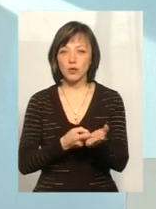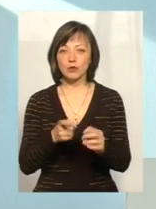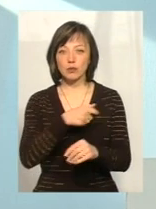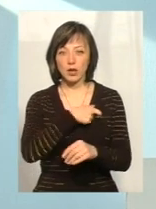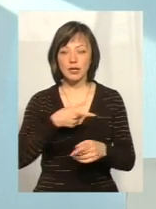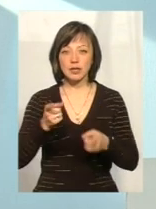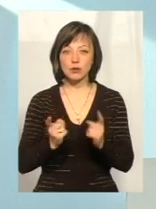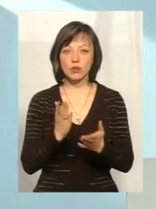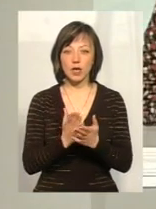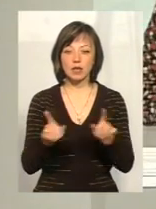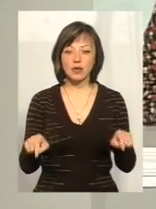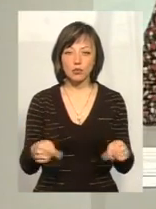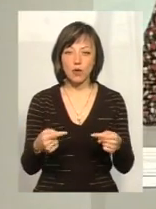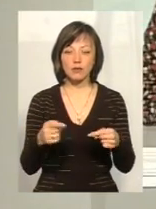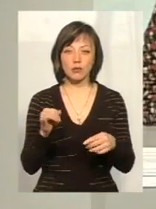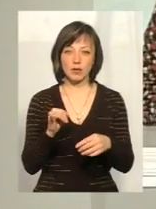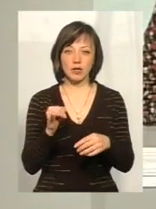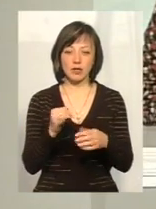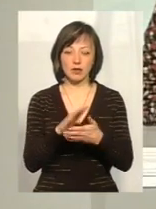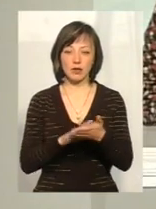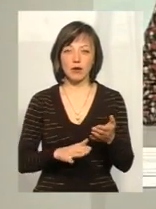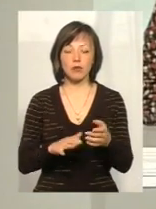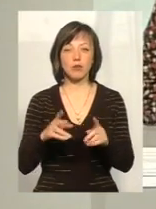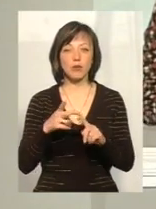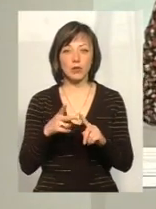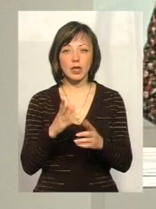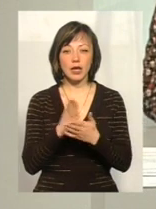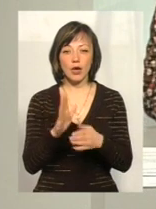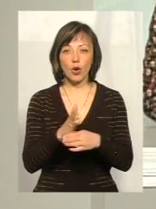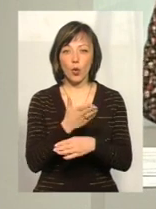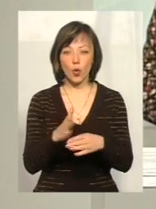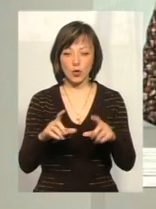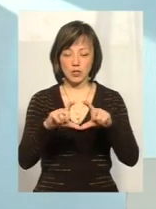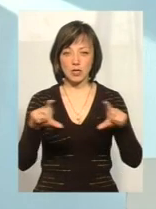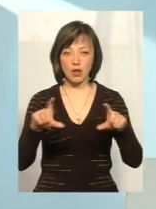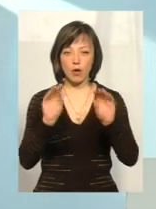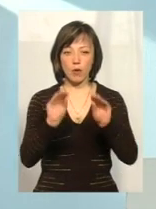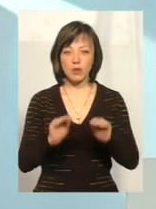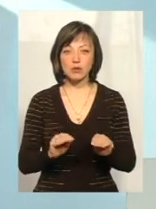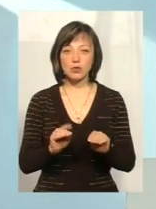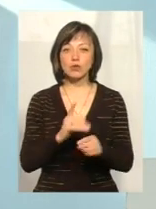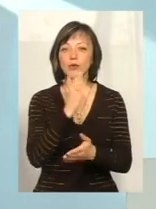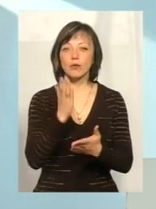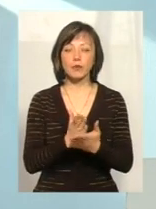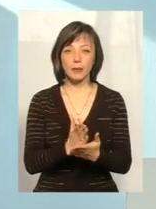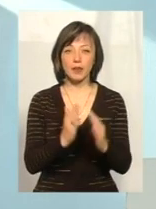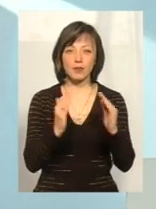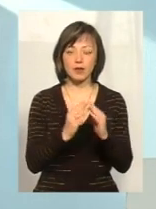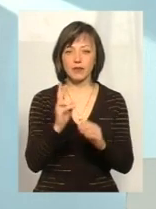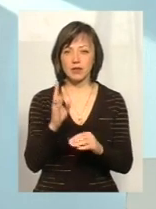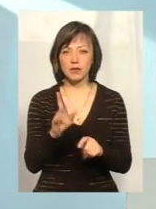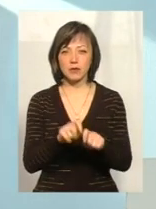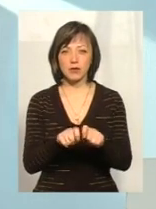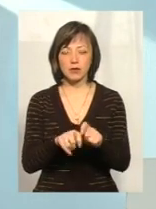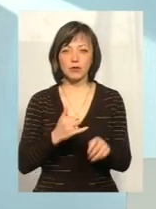депутат дійсно є засновником. Потім є розділ, де описується нерухомість. Нерухомість можна перевірити